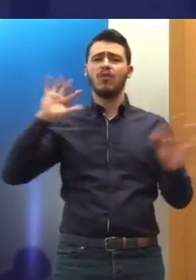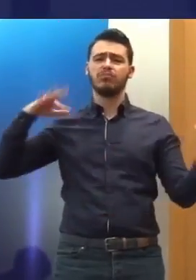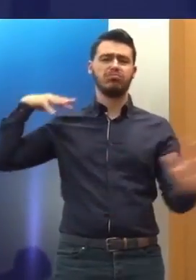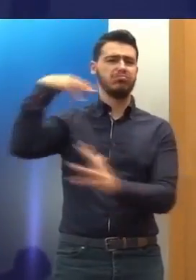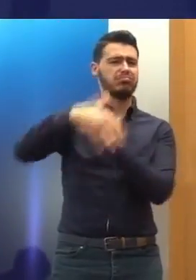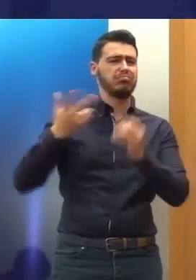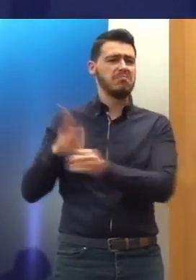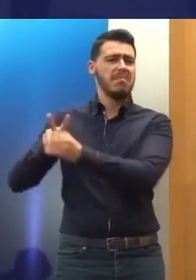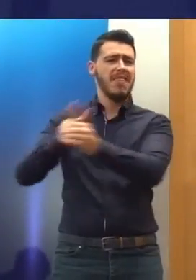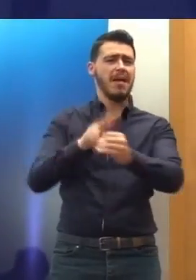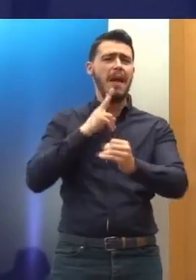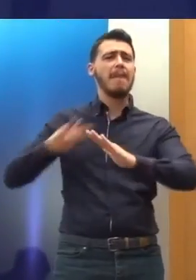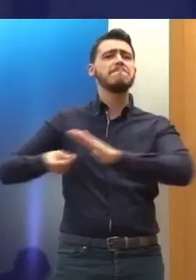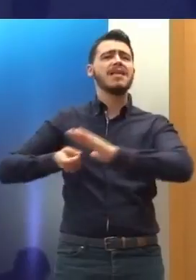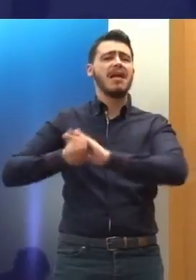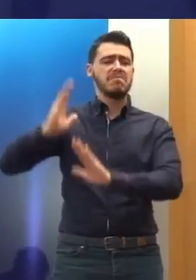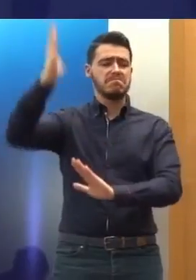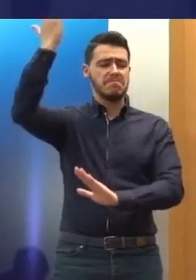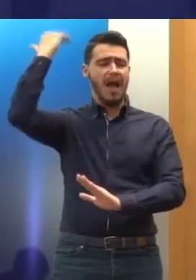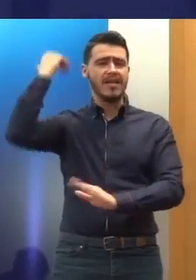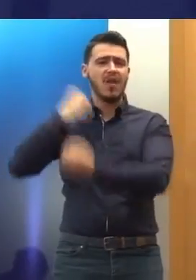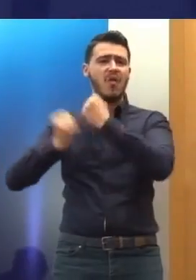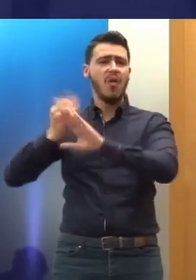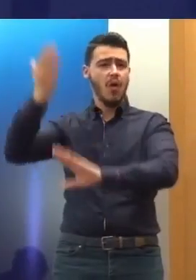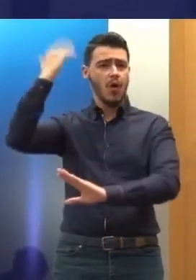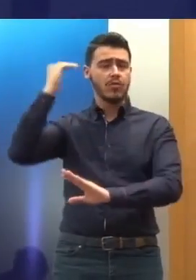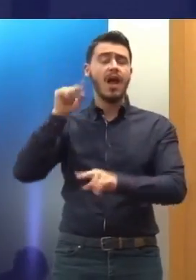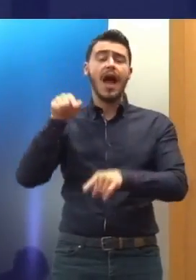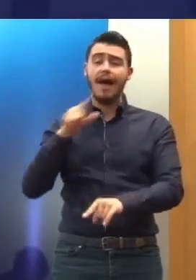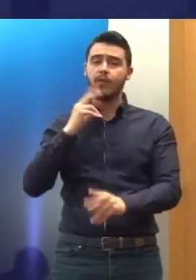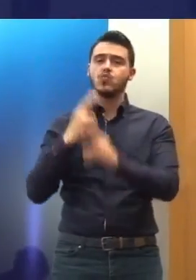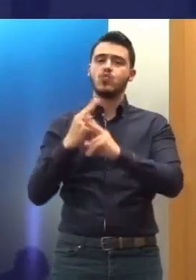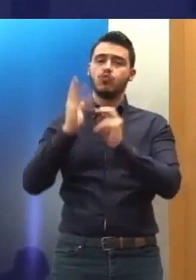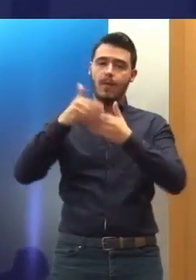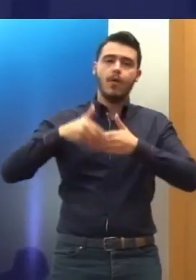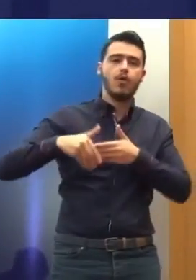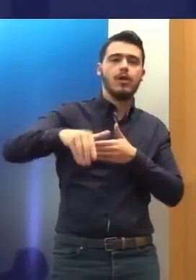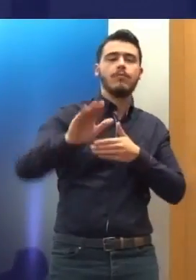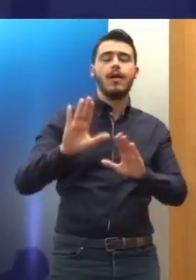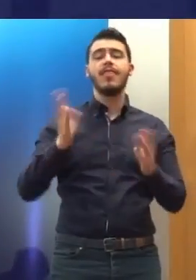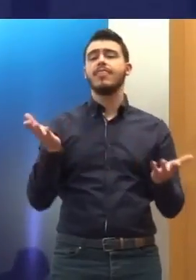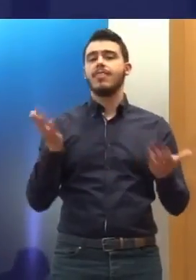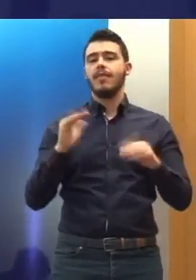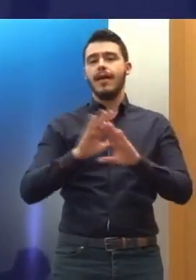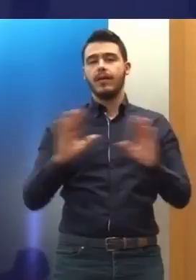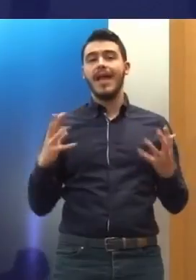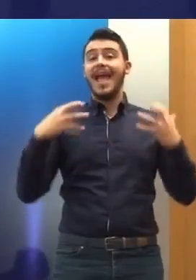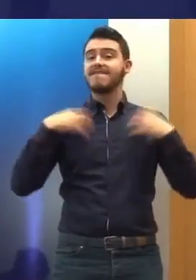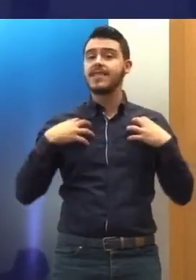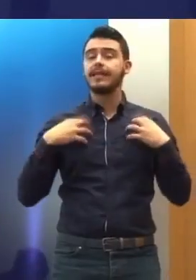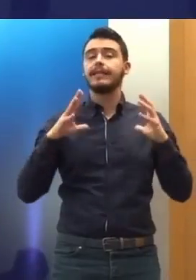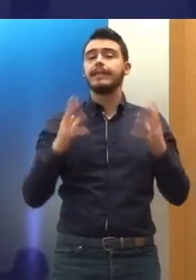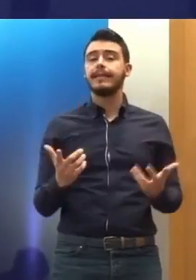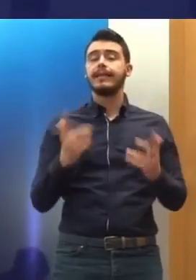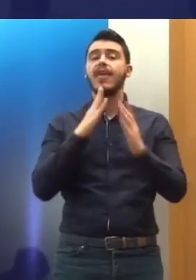Παραλείπω δεν έχει δοθεί ιδιαίτερο βάρος και σημασία σε αυτό είναι το δίκαιο, ένα δίκαιο